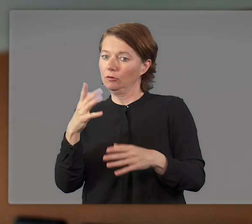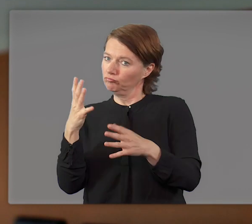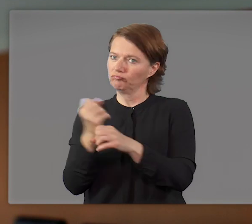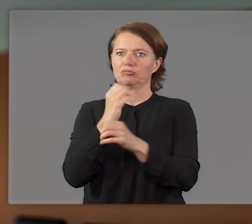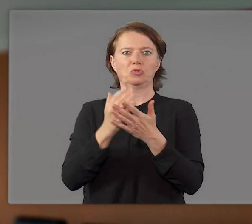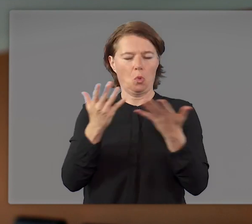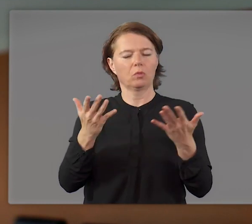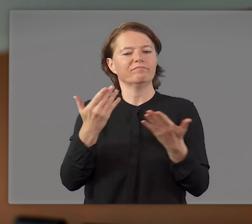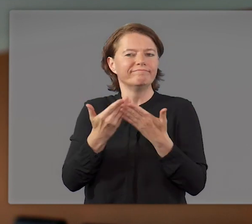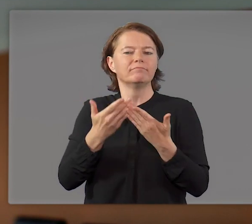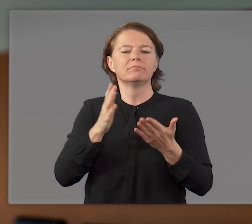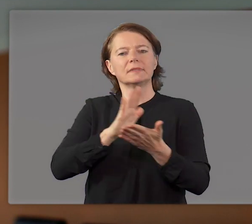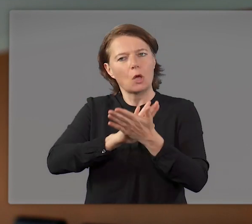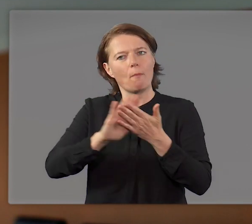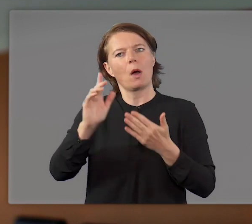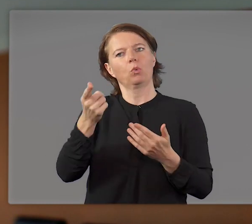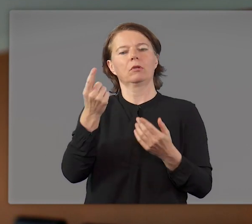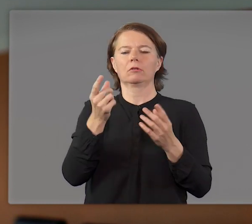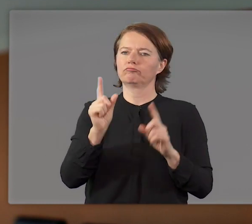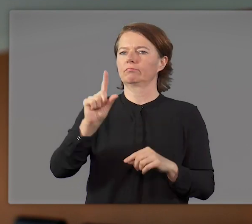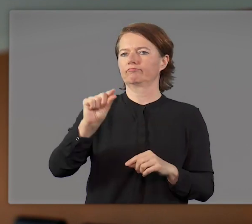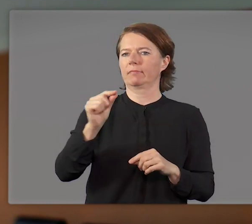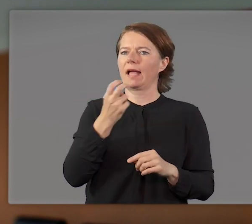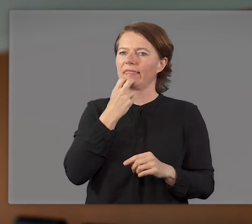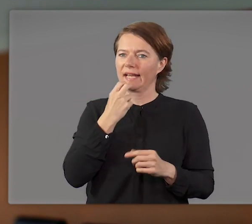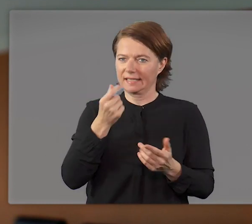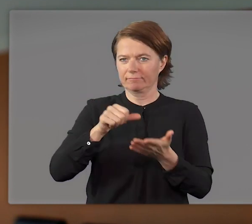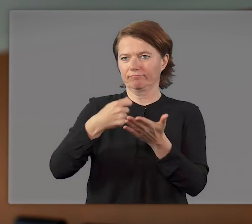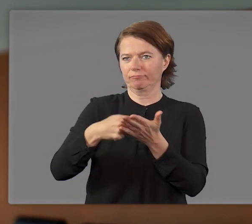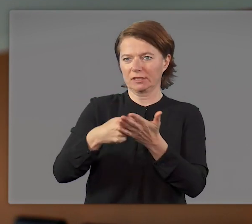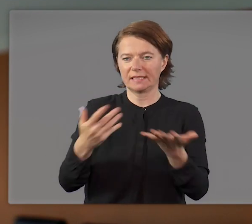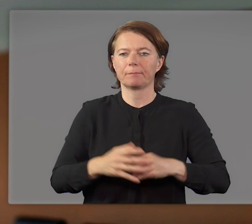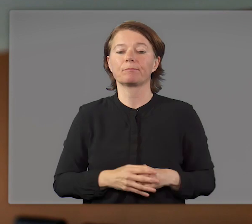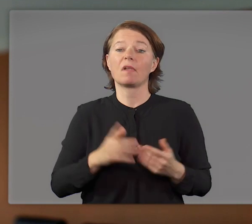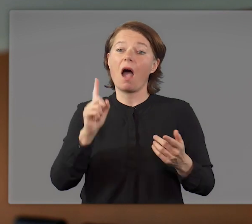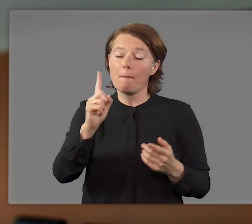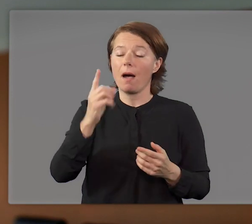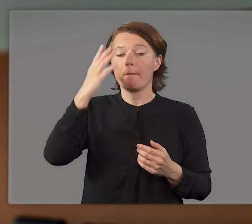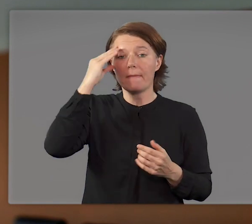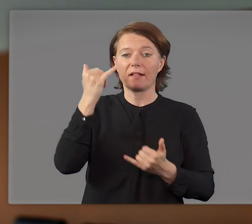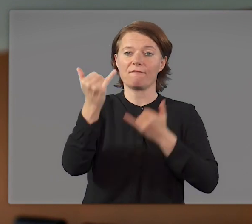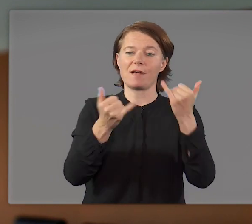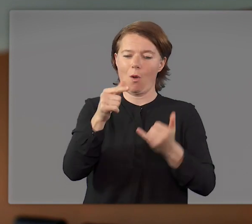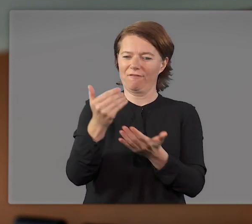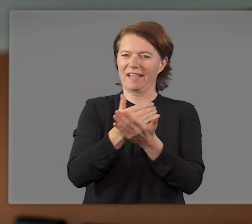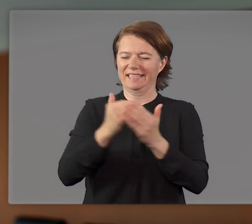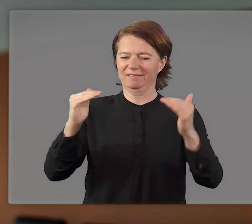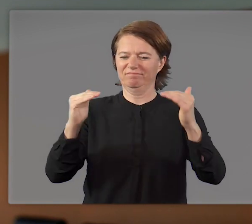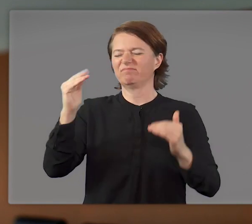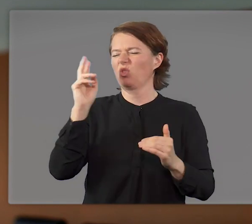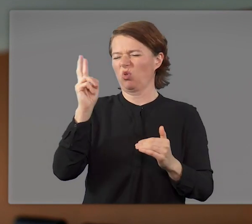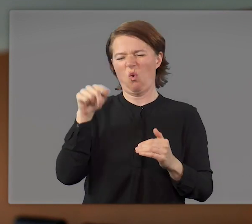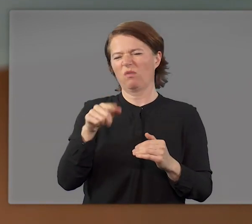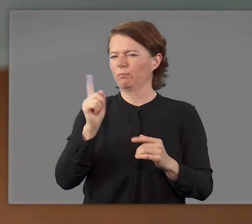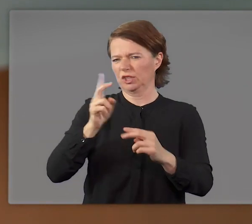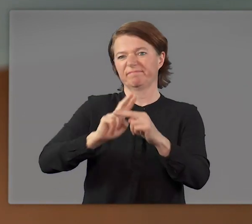saubere Energie. In anderen Bereichen müssen wir allerdings noch besser werden – zum Beispiel beim ungleichen Verdienst von Frauen und